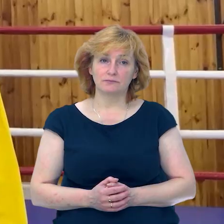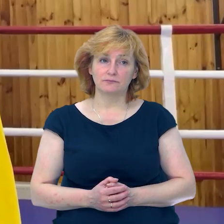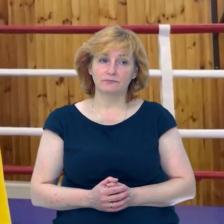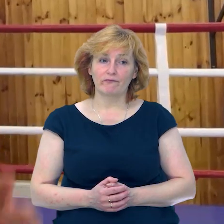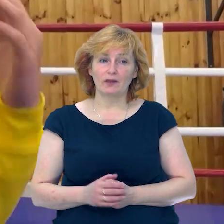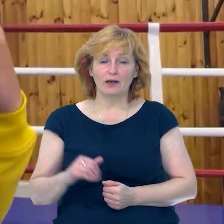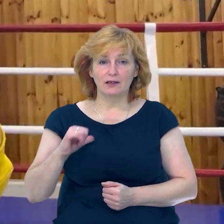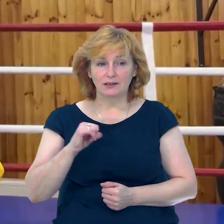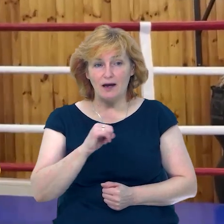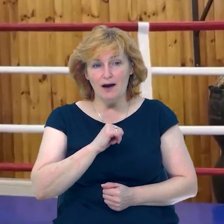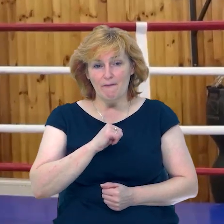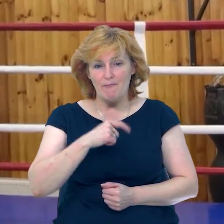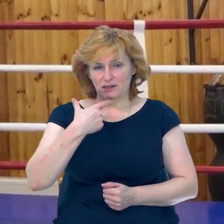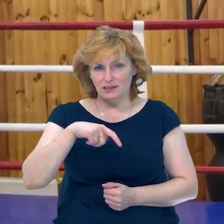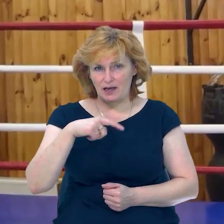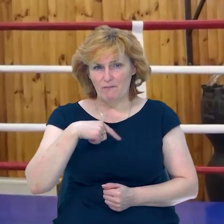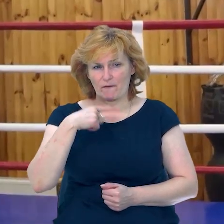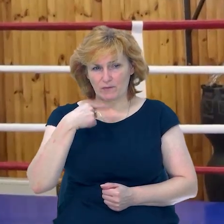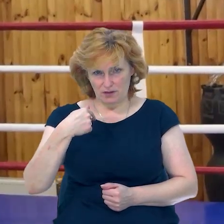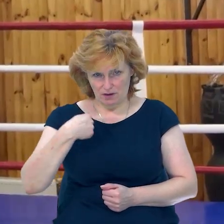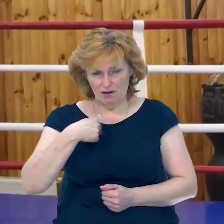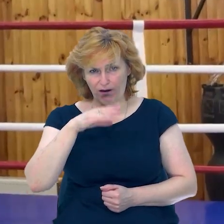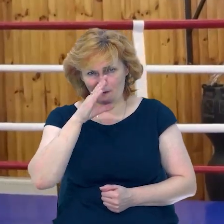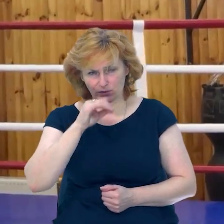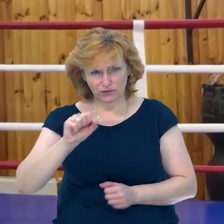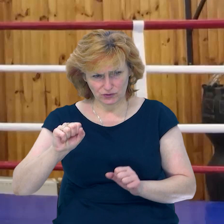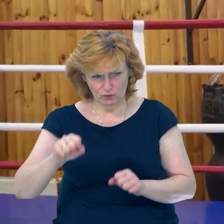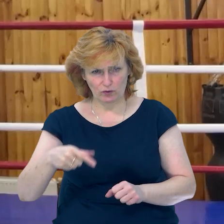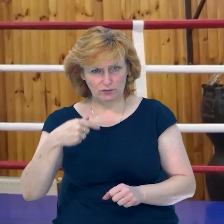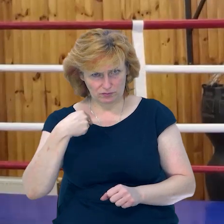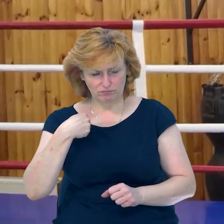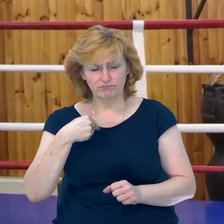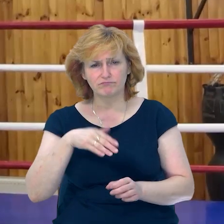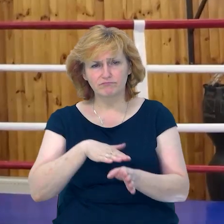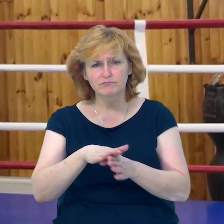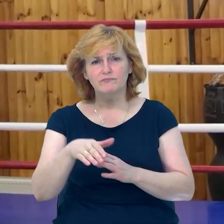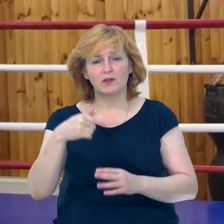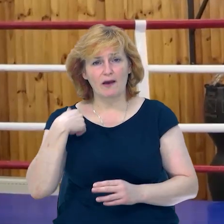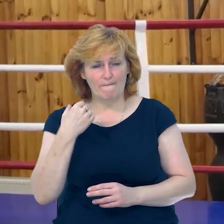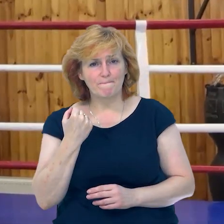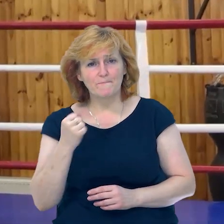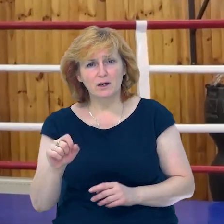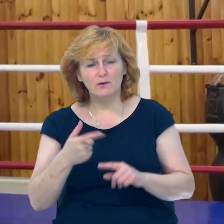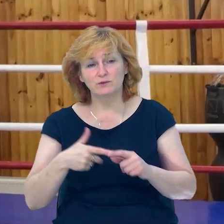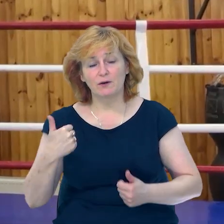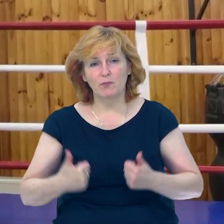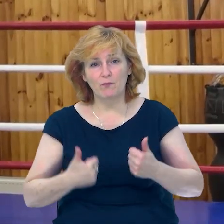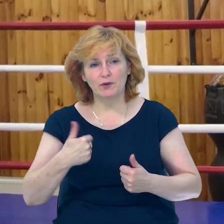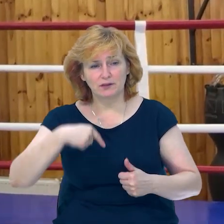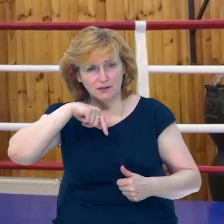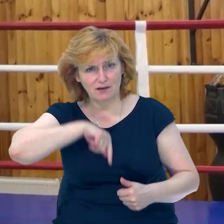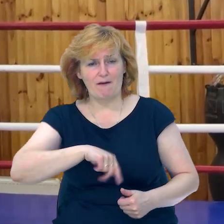Сама собі говорила, що я зможу, я виграю цей поєдинок. З великим бажанням виходила на ринг,